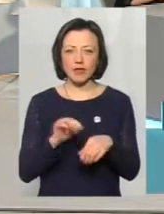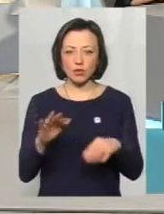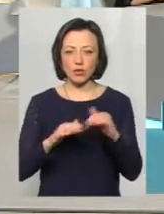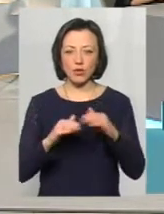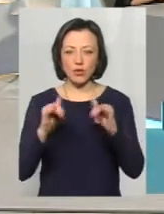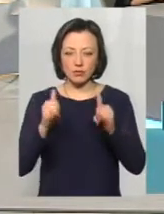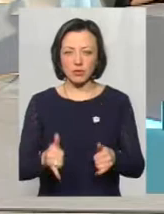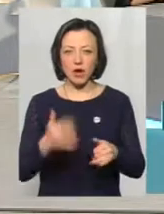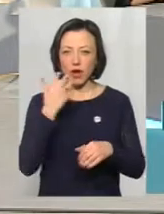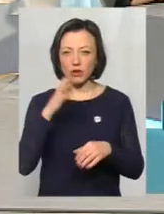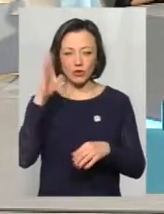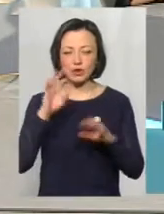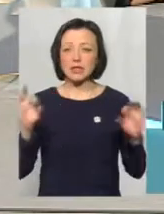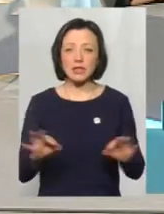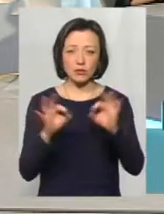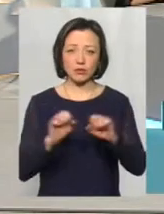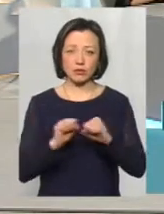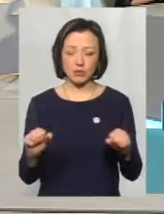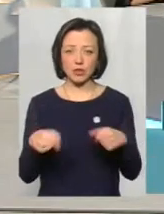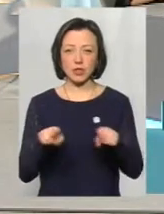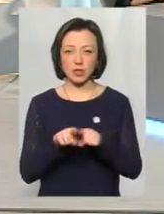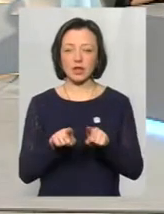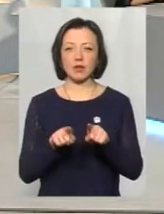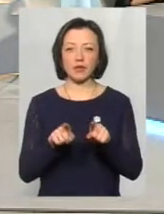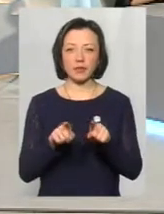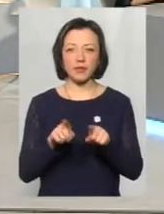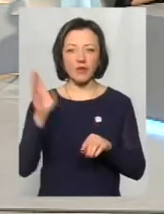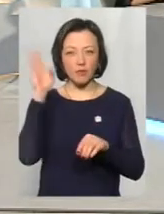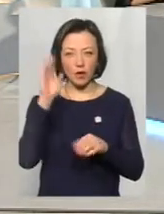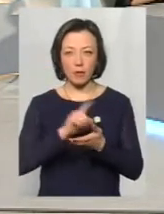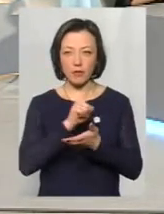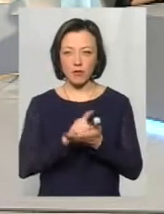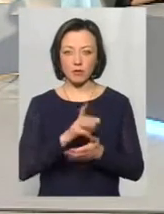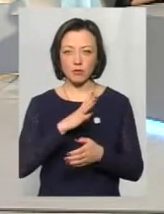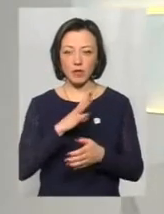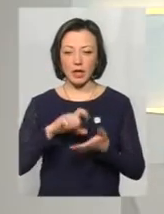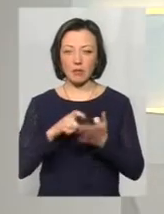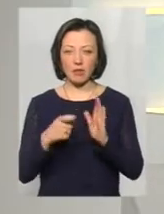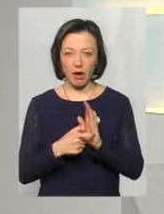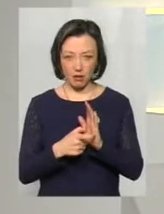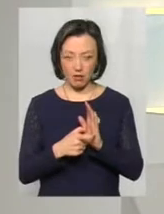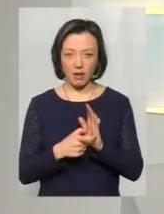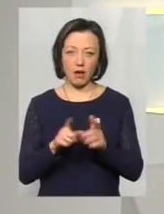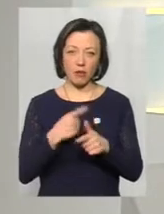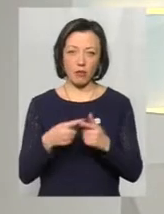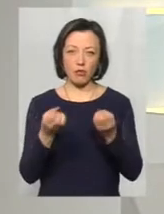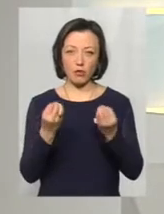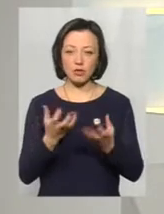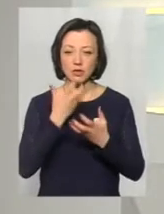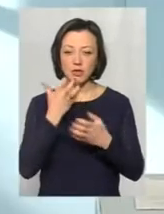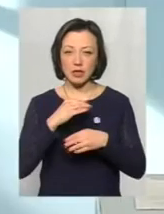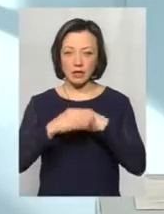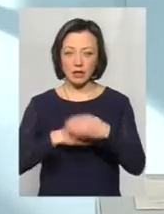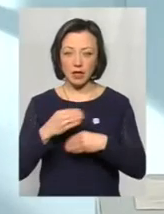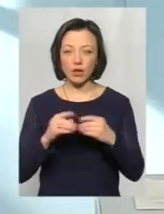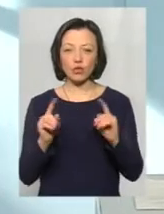опускати в гарячу воду. Ні в якому разі не можна. Температура води повинна бути кімнатної температури або просто зігріти, тому